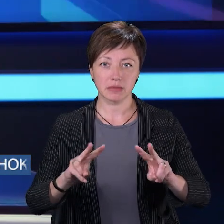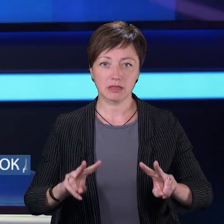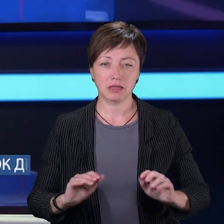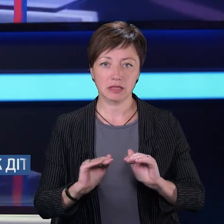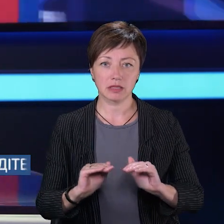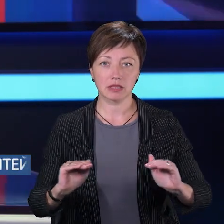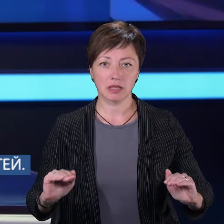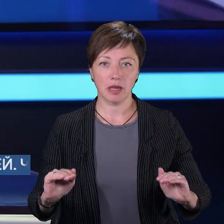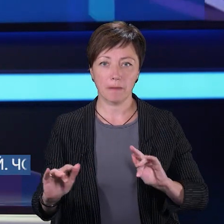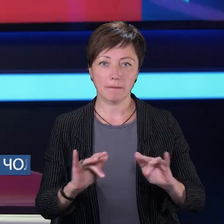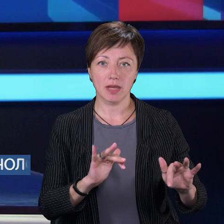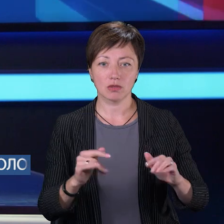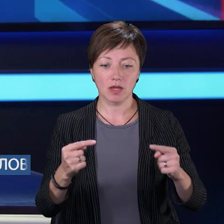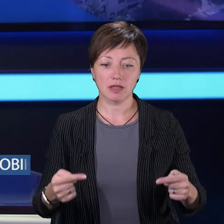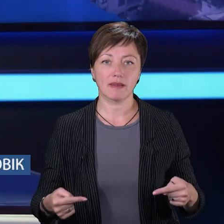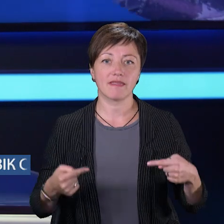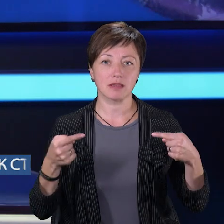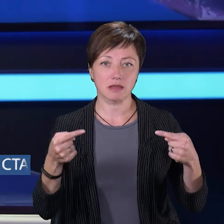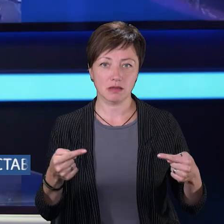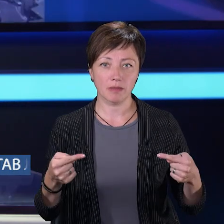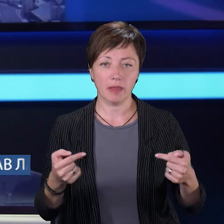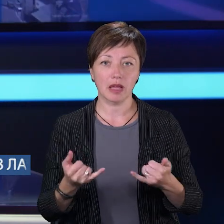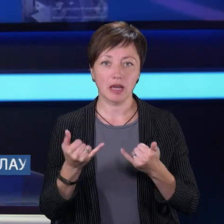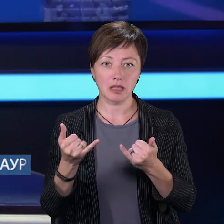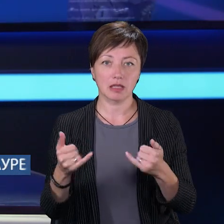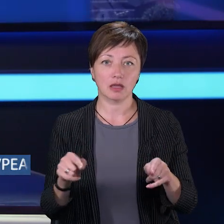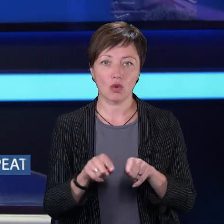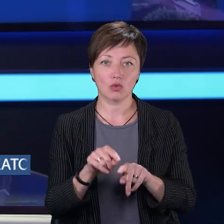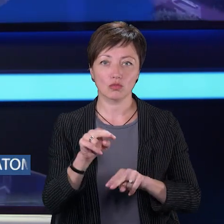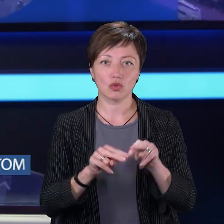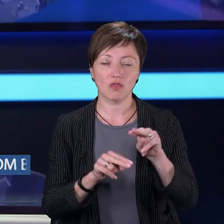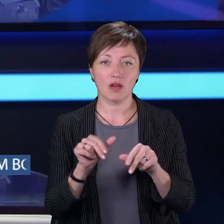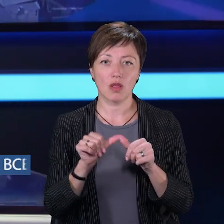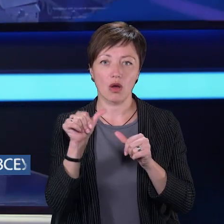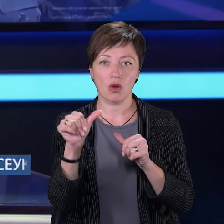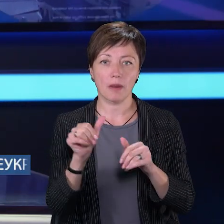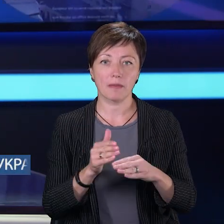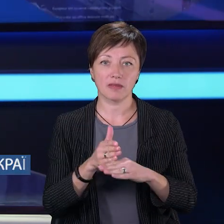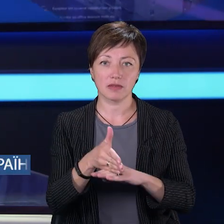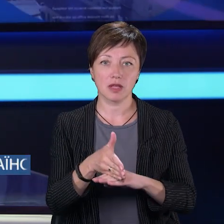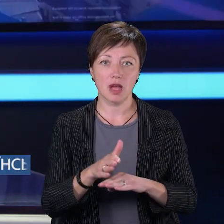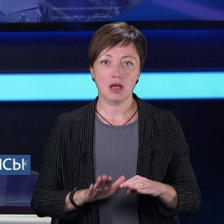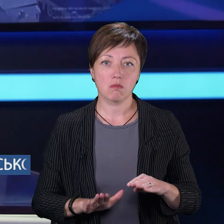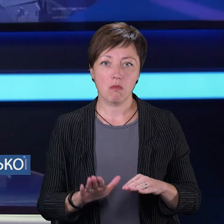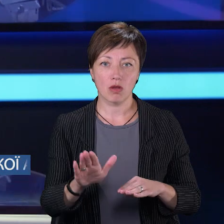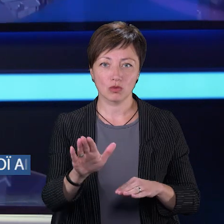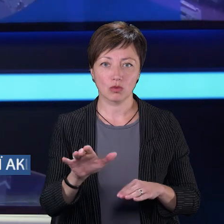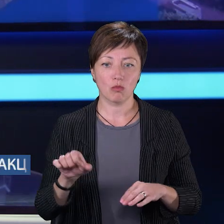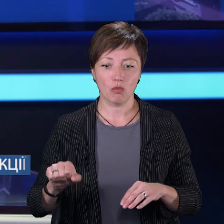учнів, котрі пересуваються на кріслах колісних. Для них також збудували окремий вхід із пандусом та поручнями.